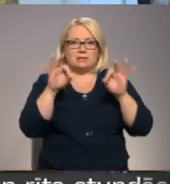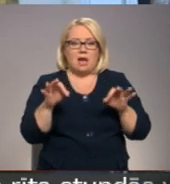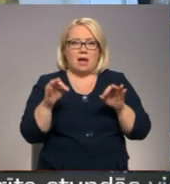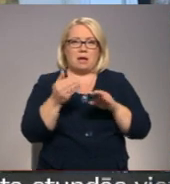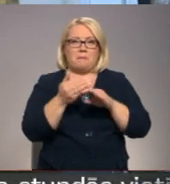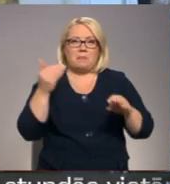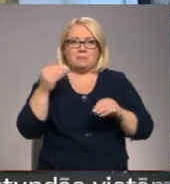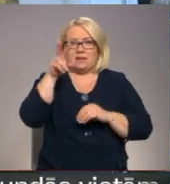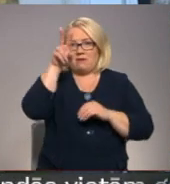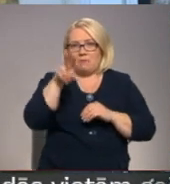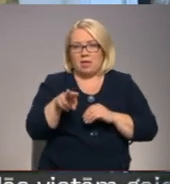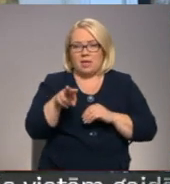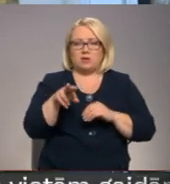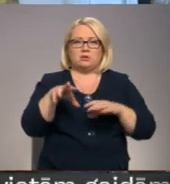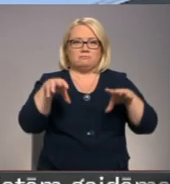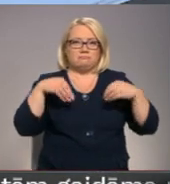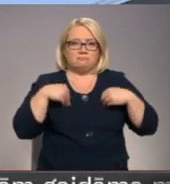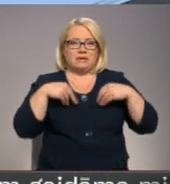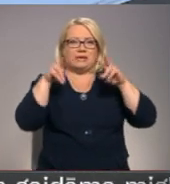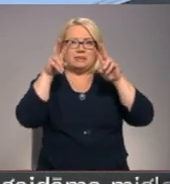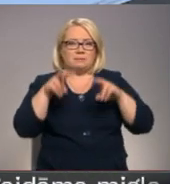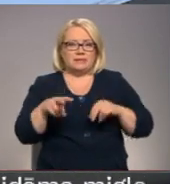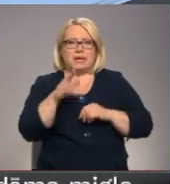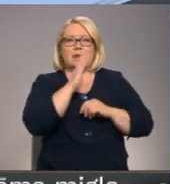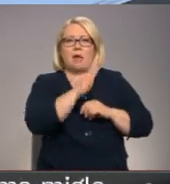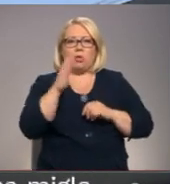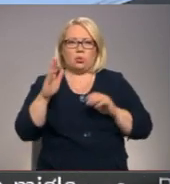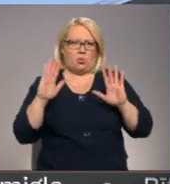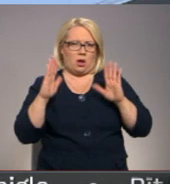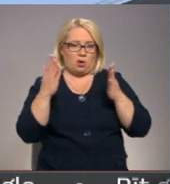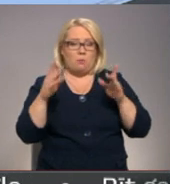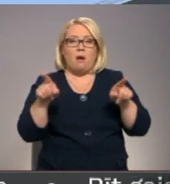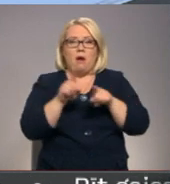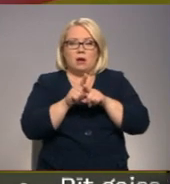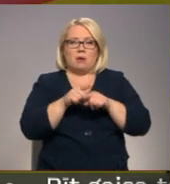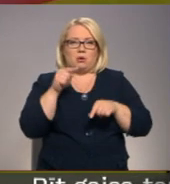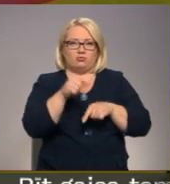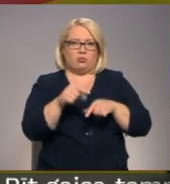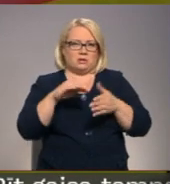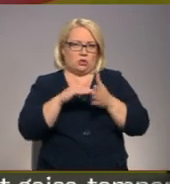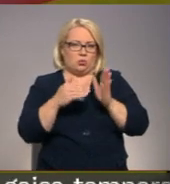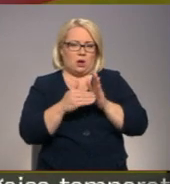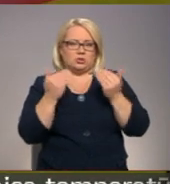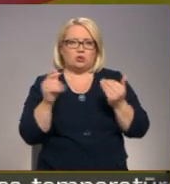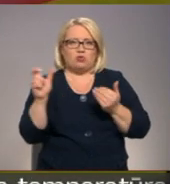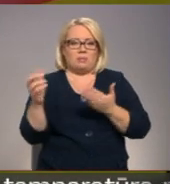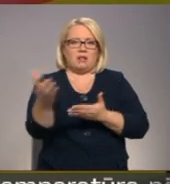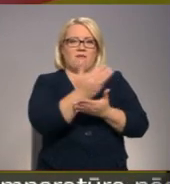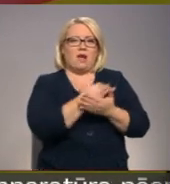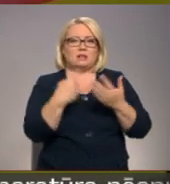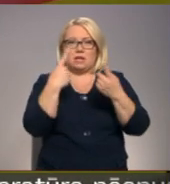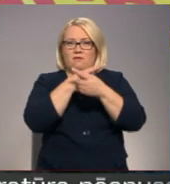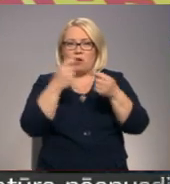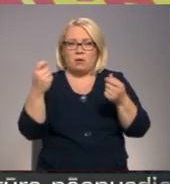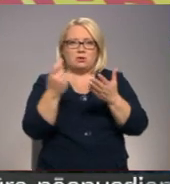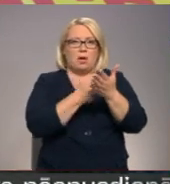nepilniem diviem mēnešiem, apņēmusies izpētīt katru šādu gadījumu. Un arī par konkrēto situāciju šobrīd tiek vākta informācija